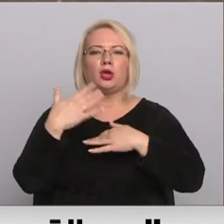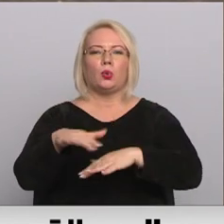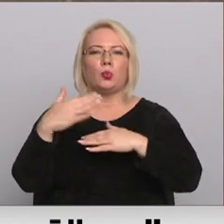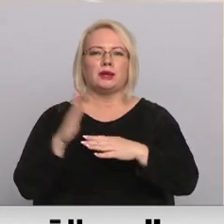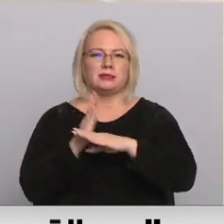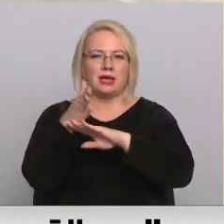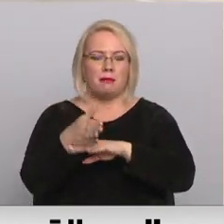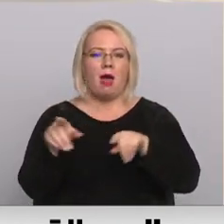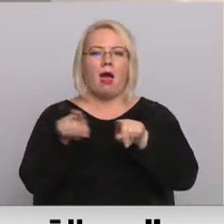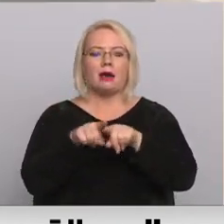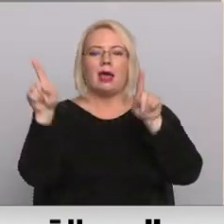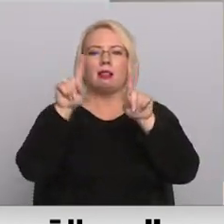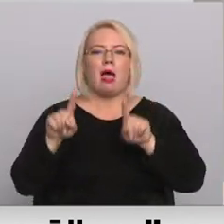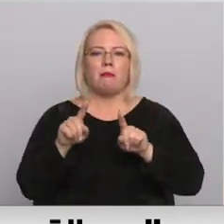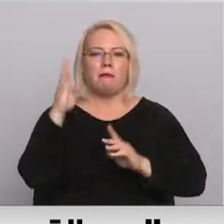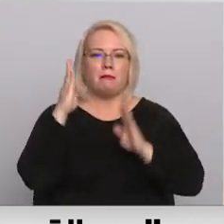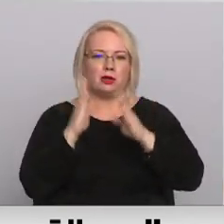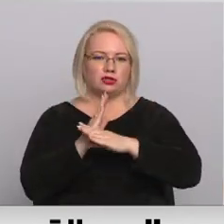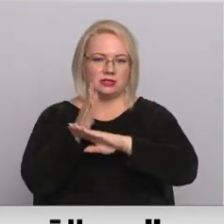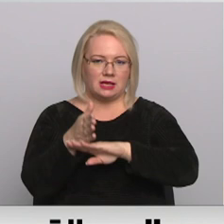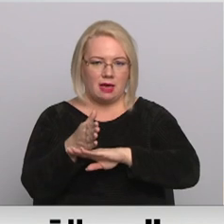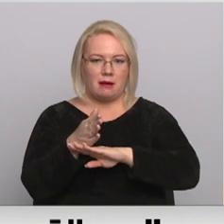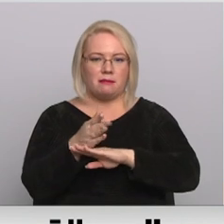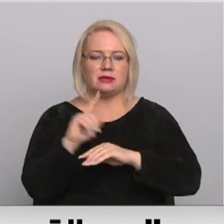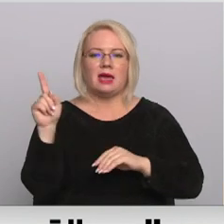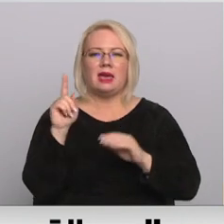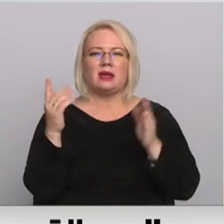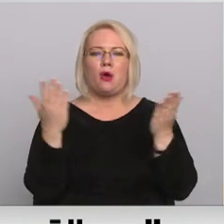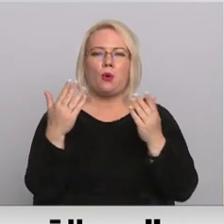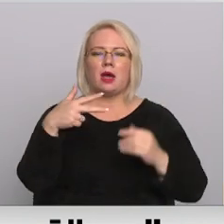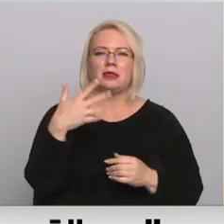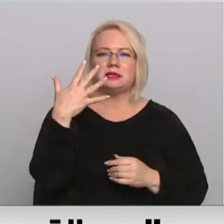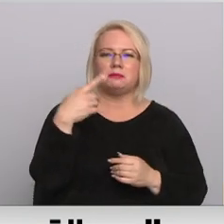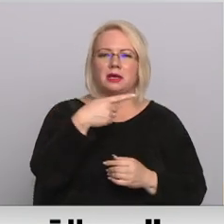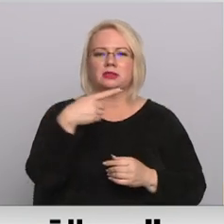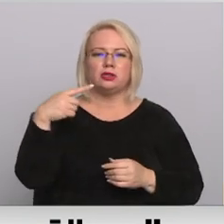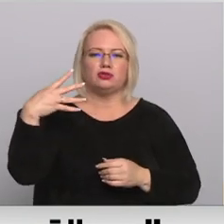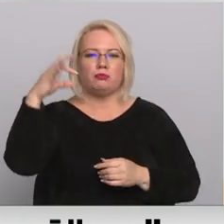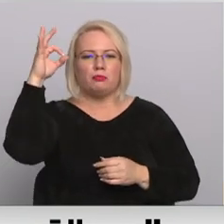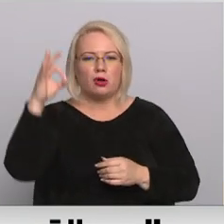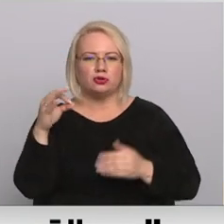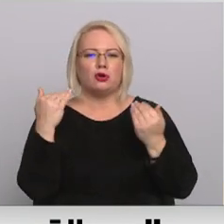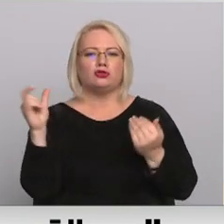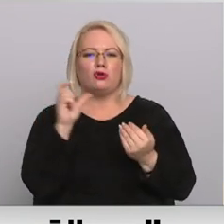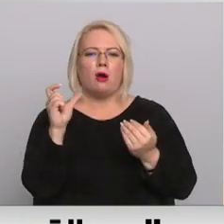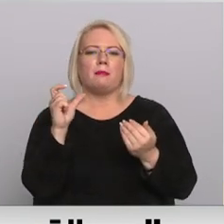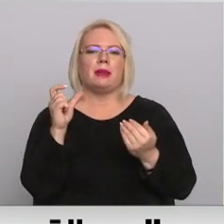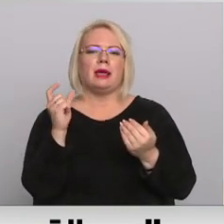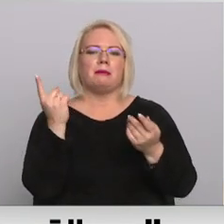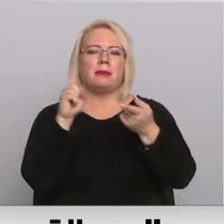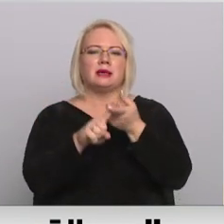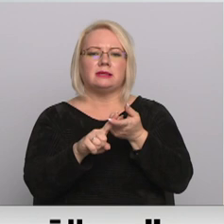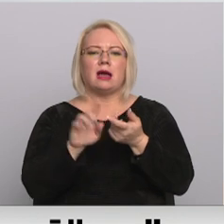tādiem arī lapmeša ciemes. 35-40% šobrīd ir pieslēgti, jo centrālajie tīkli nav